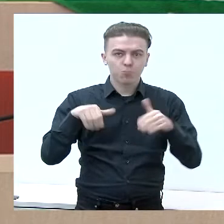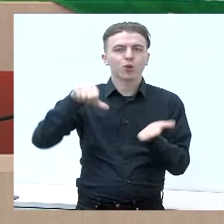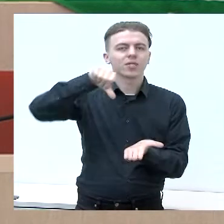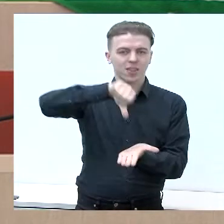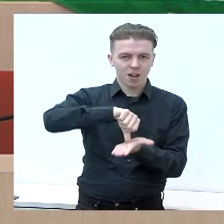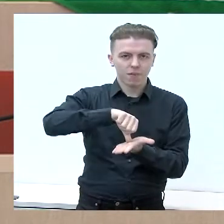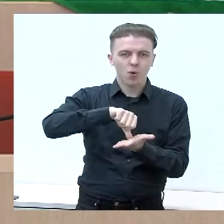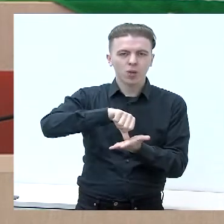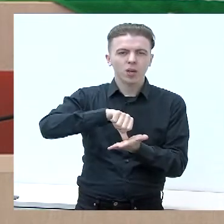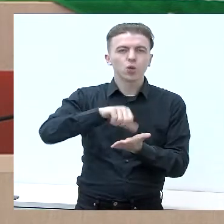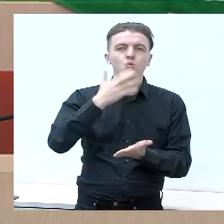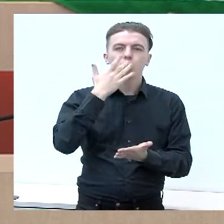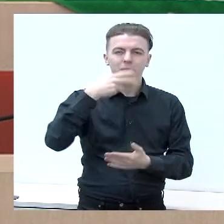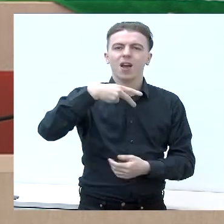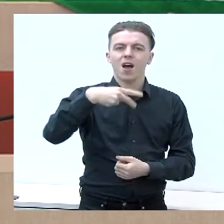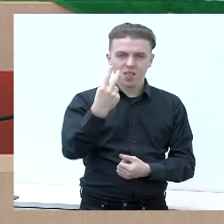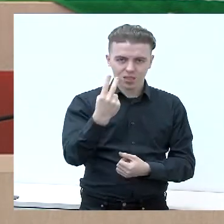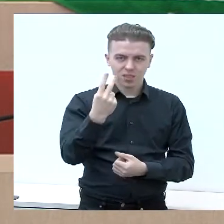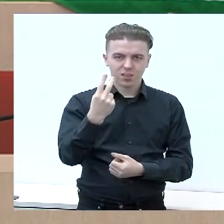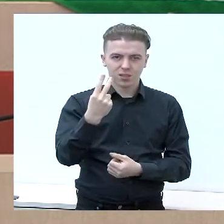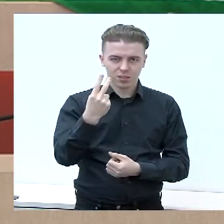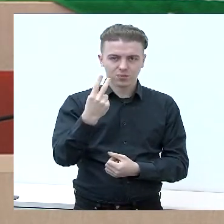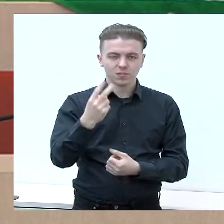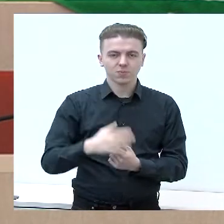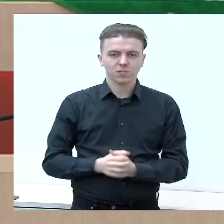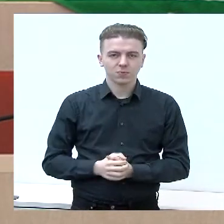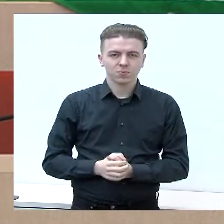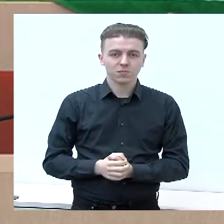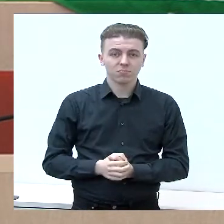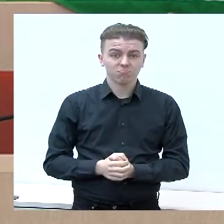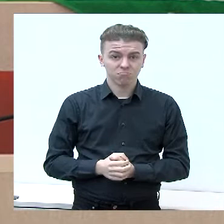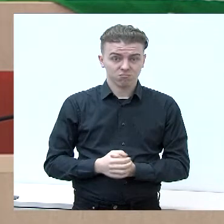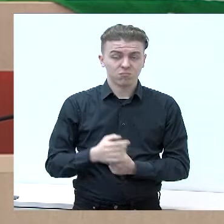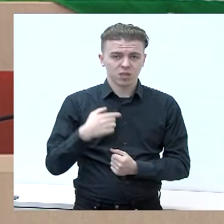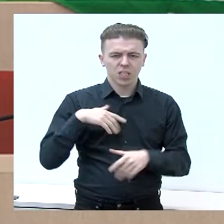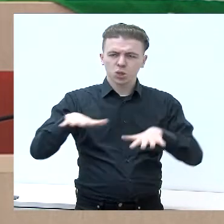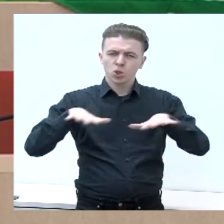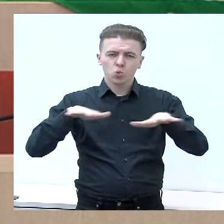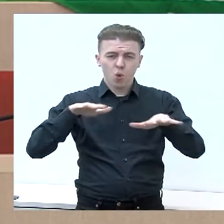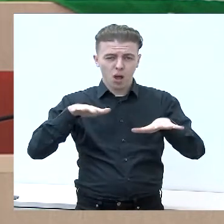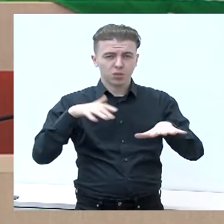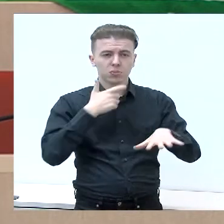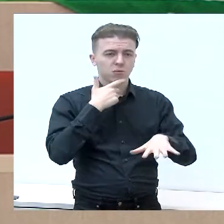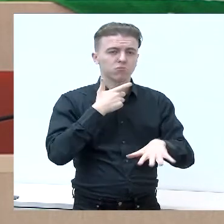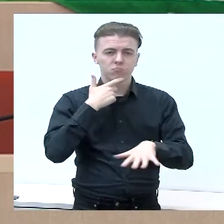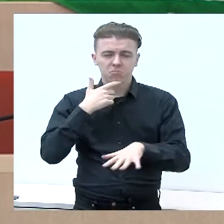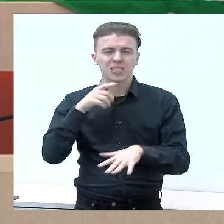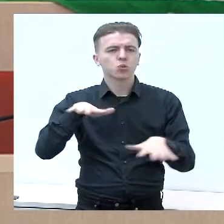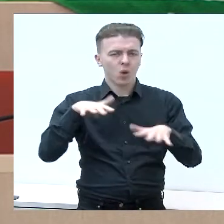sąrašų numeris du. Esame įvertinę situaciją Kalvarijos savivaldybėje.